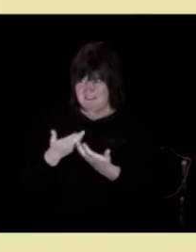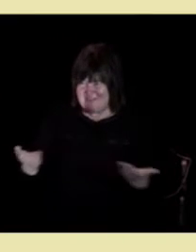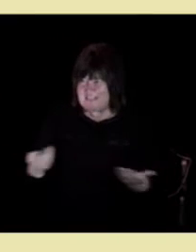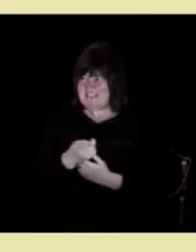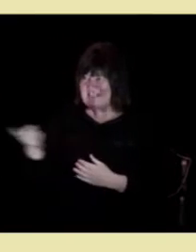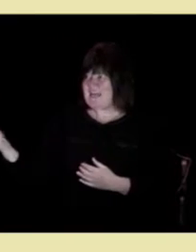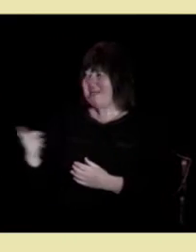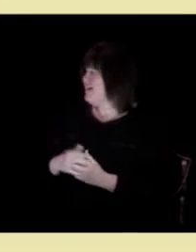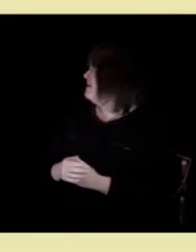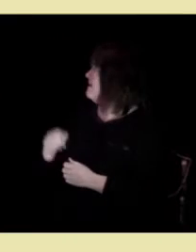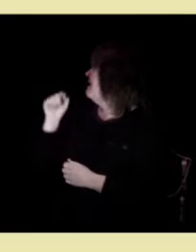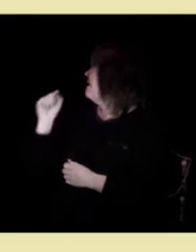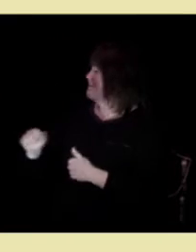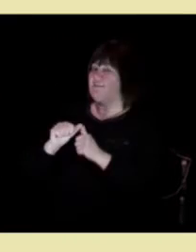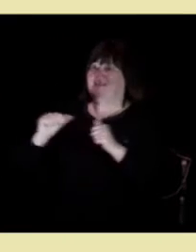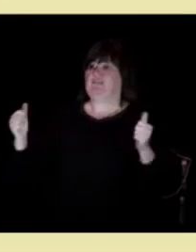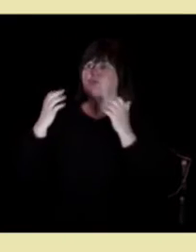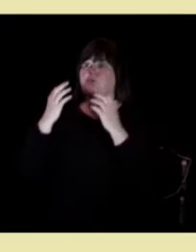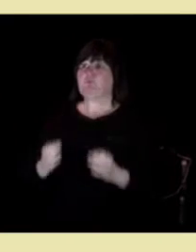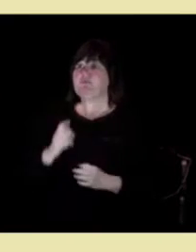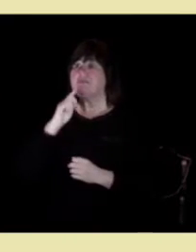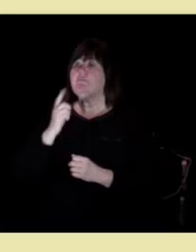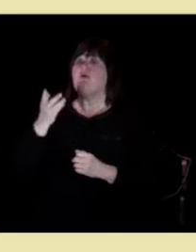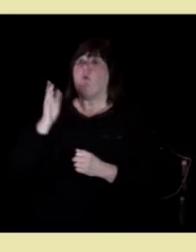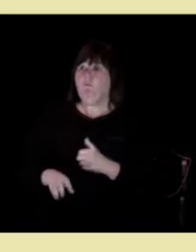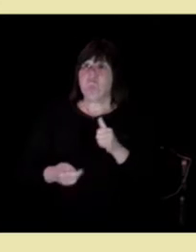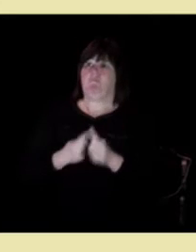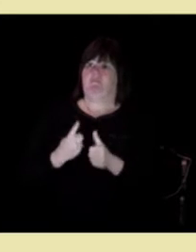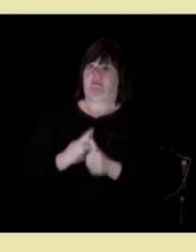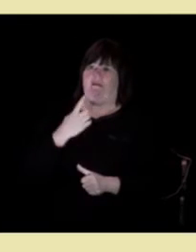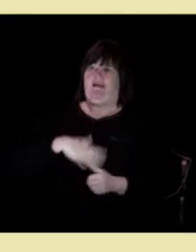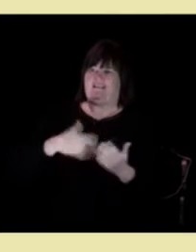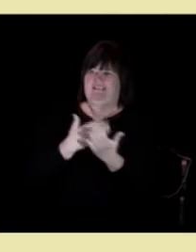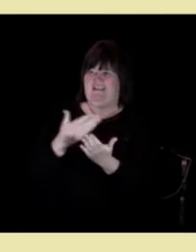Dette er stortidsmeldingen om primærelsetjenesten.